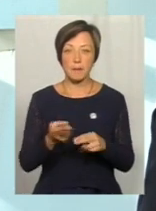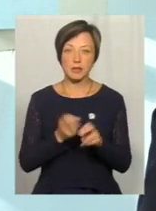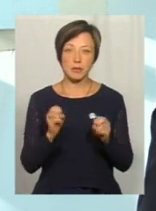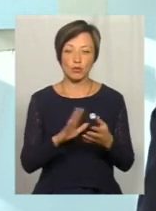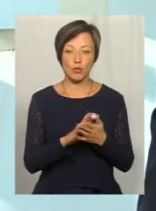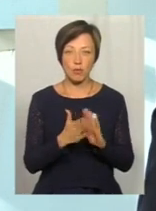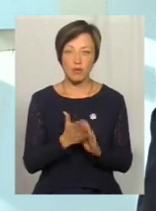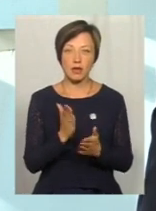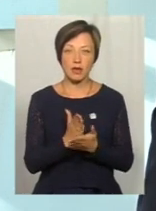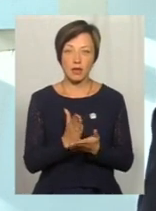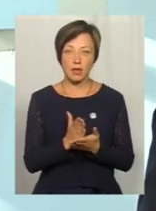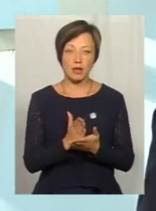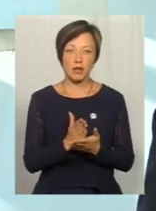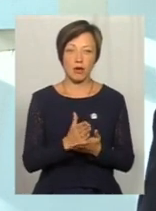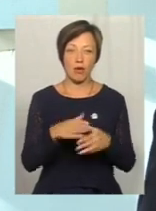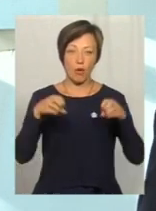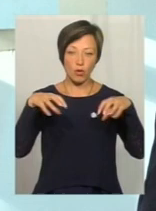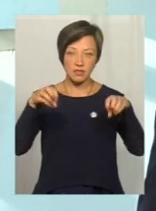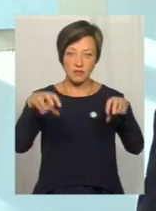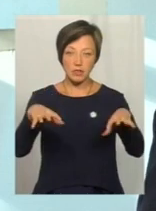умовах праці, є витяжка, є освітлення.